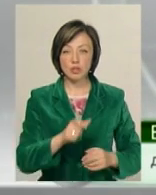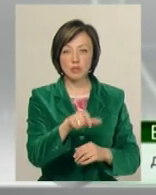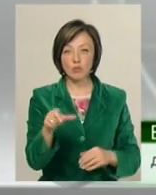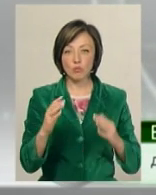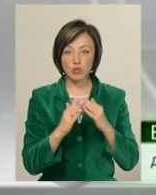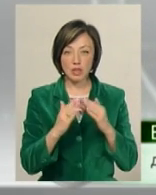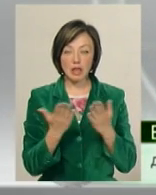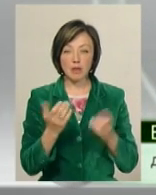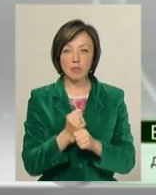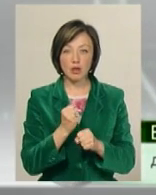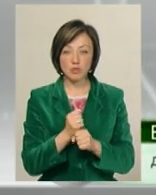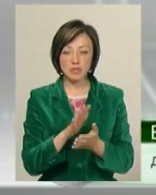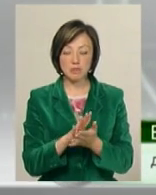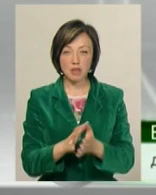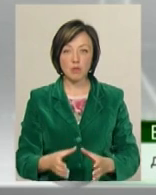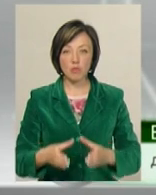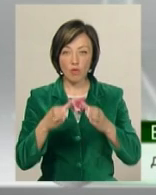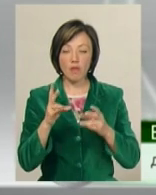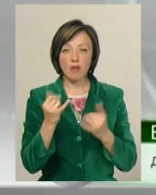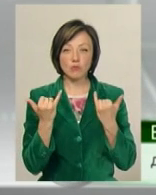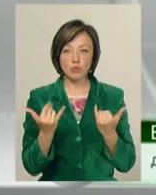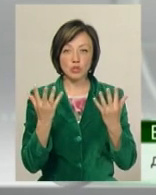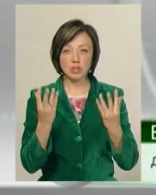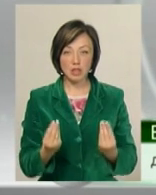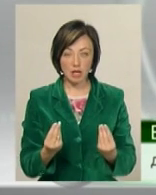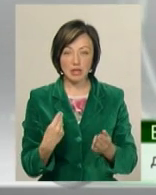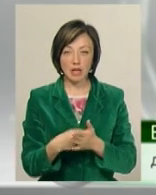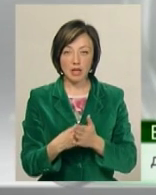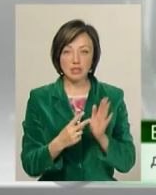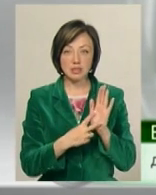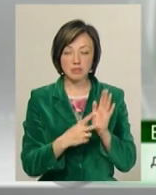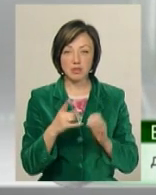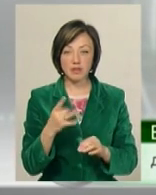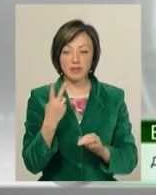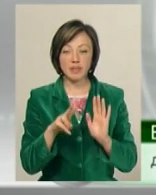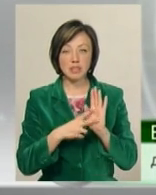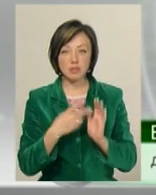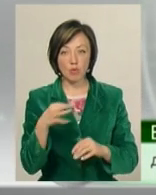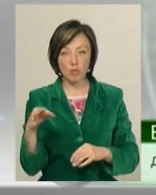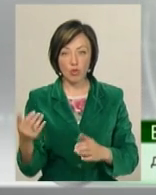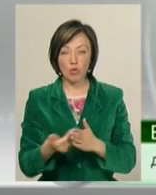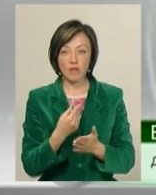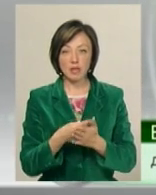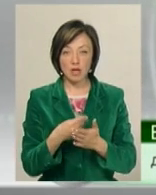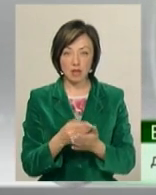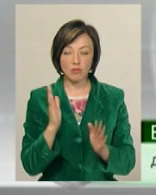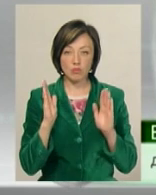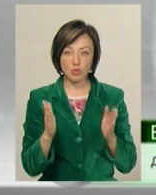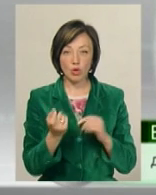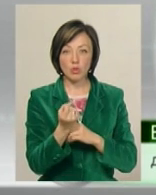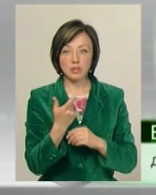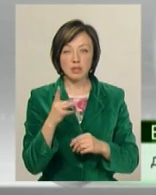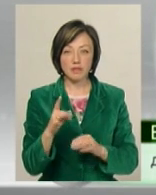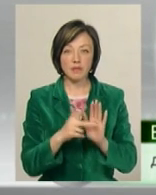в яких працює сміттєпровод, на сьогоднішній день діючий тариф 7 гривень 27 копійок. Новий тариф буде становити 11